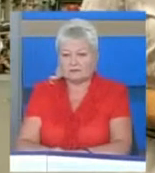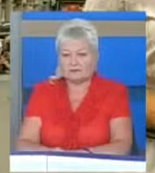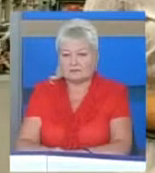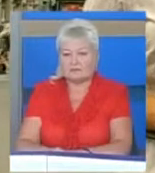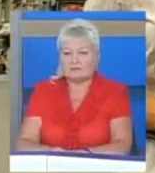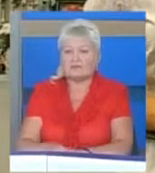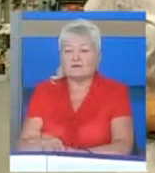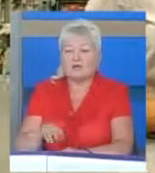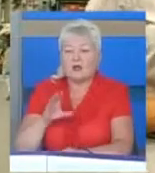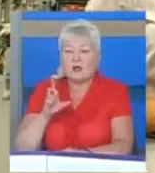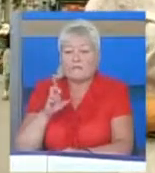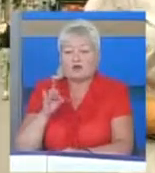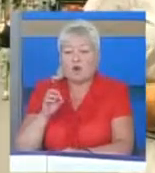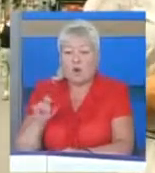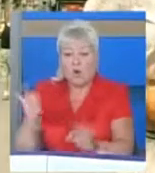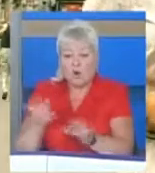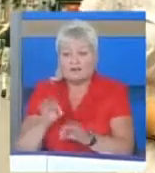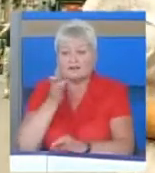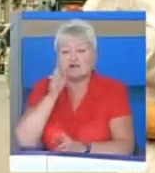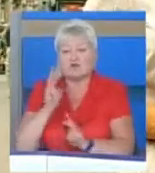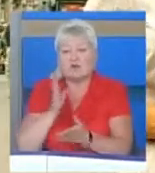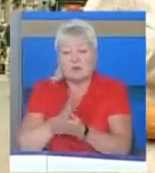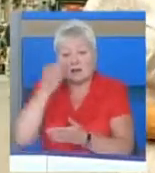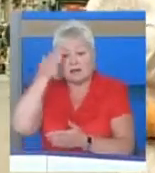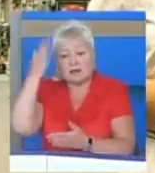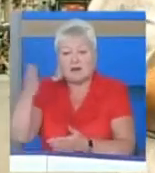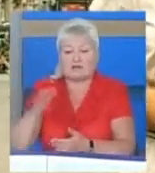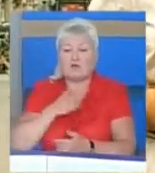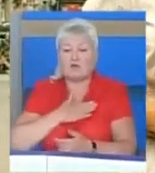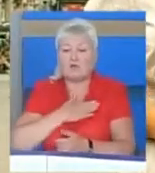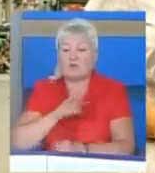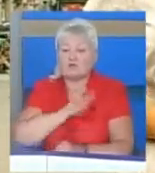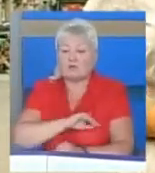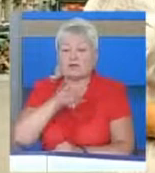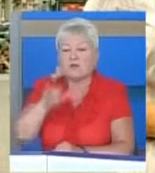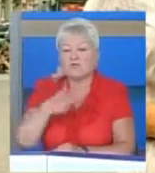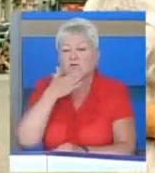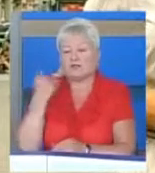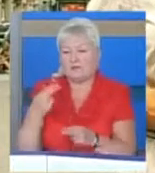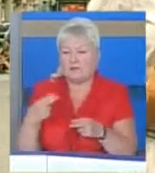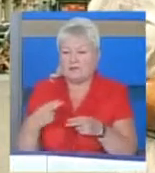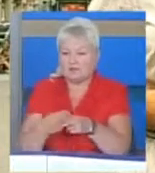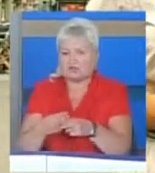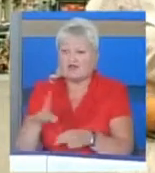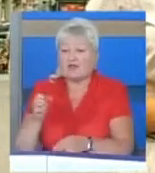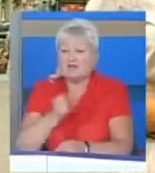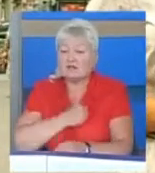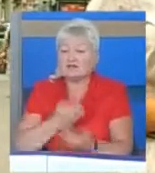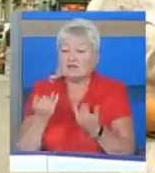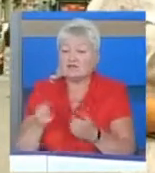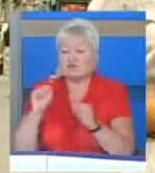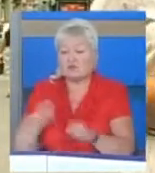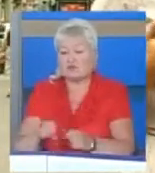Людві Хван Бетховен сказав, хто має талант та любов до праці, у того немає перешкод. На жаль, сьогодні мусимо